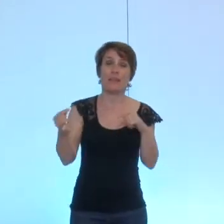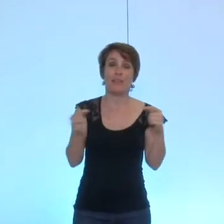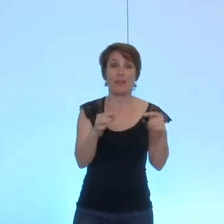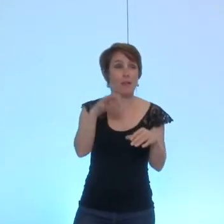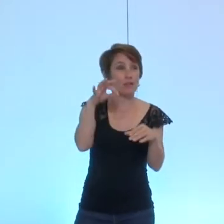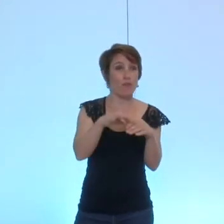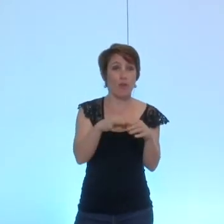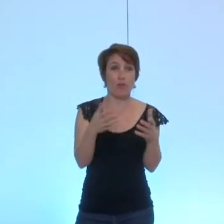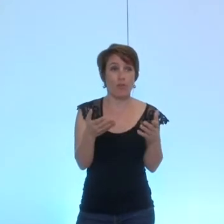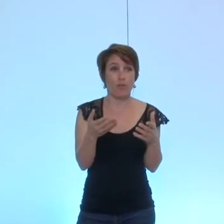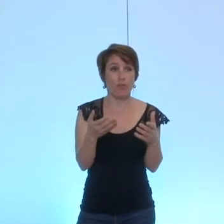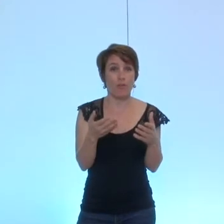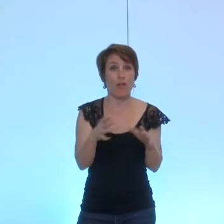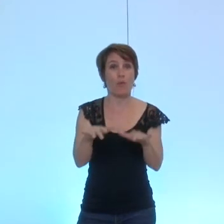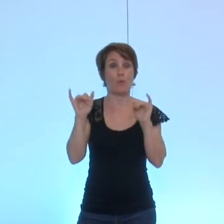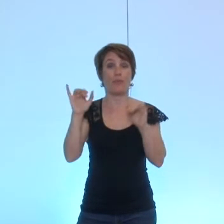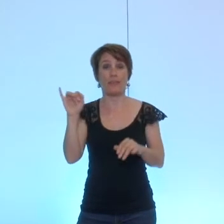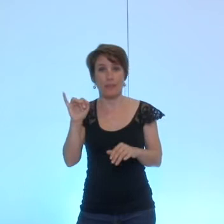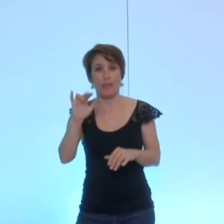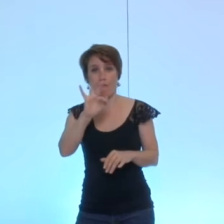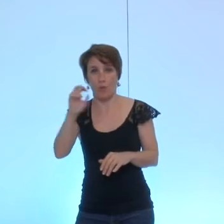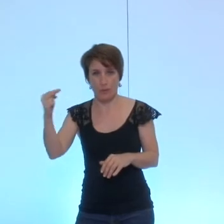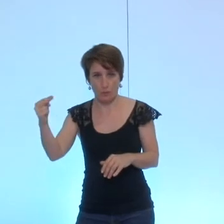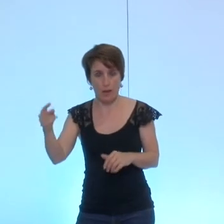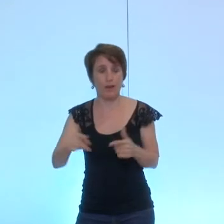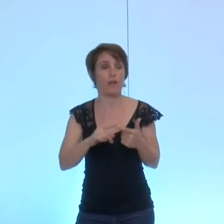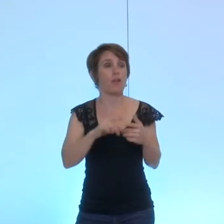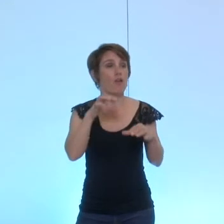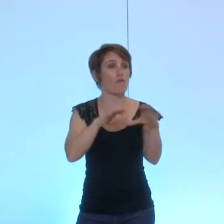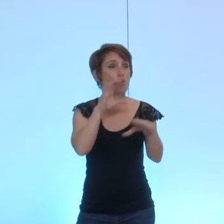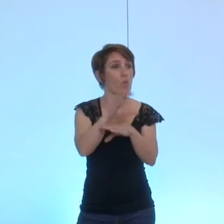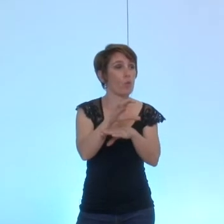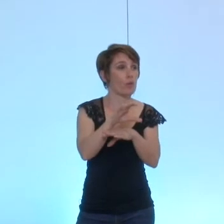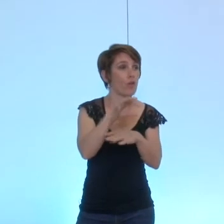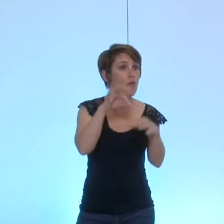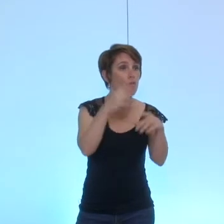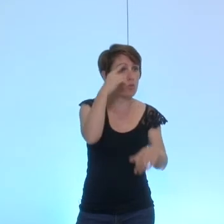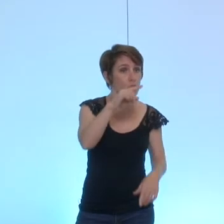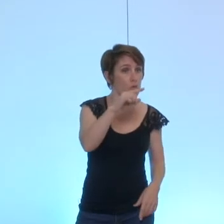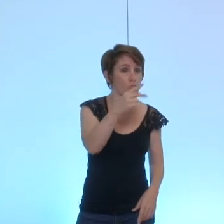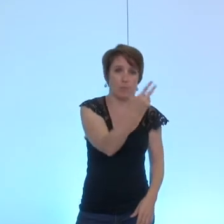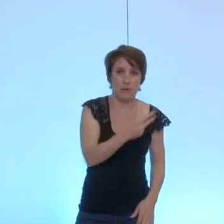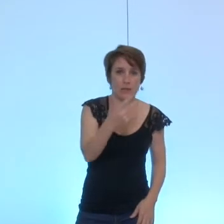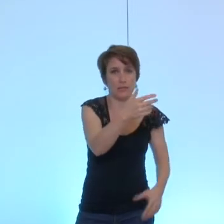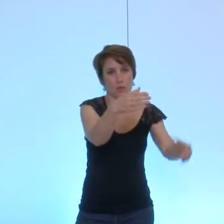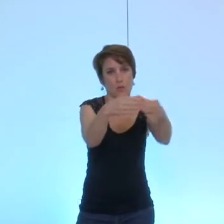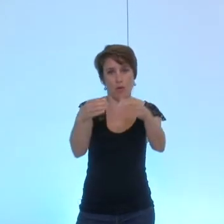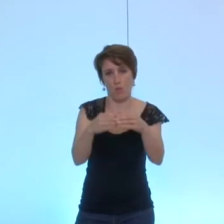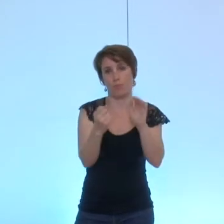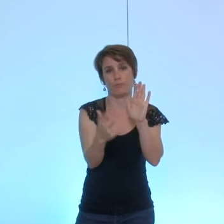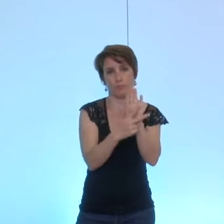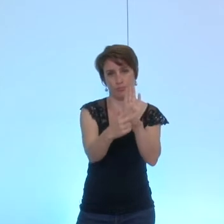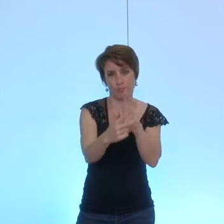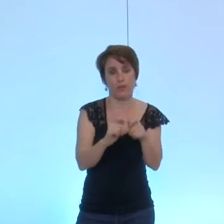qui s'abstient le Front National qui est contre qui est pour les trois autres groupes cette délibération est